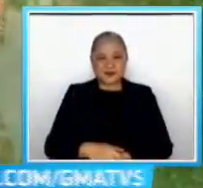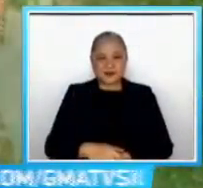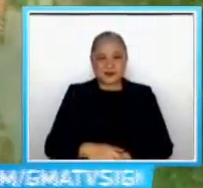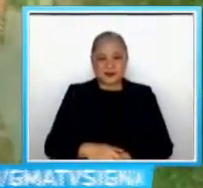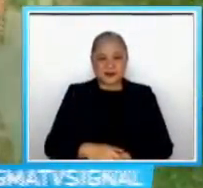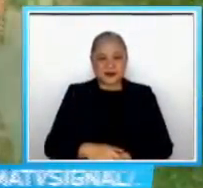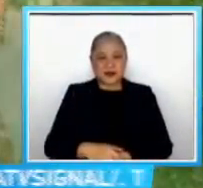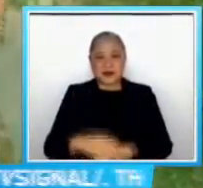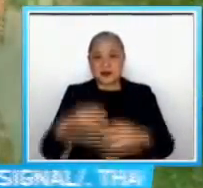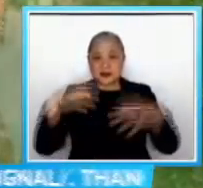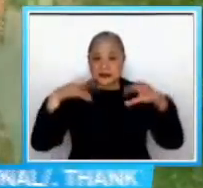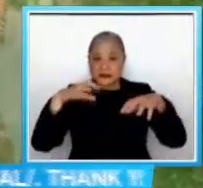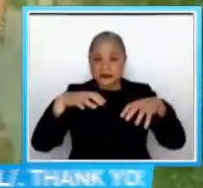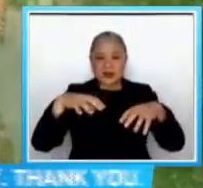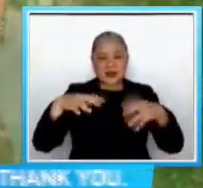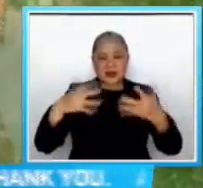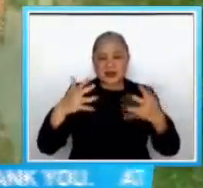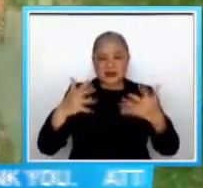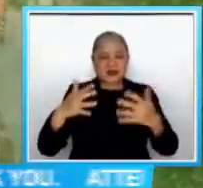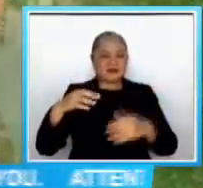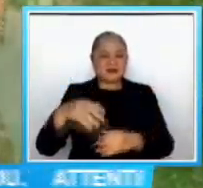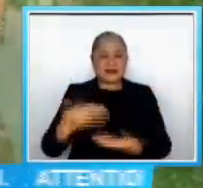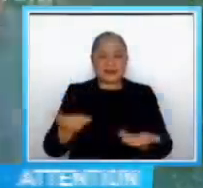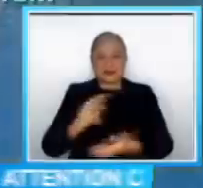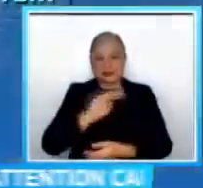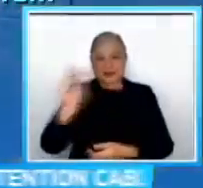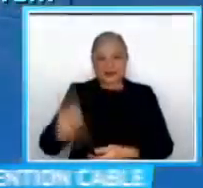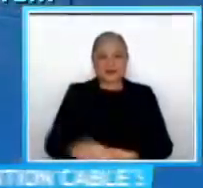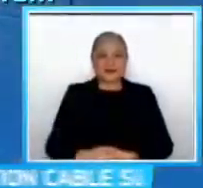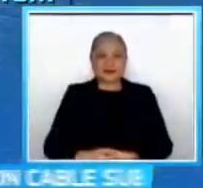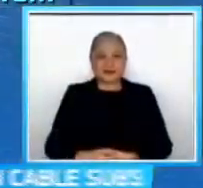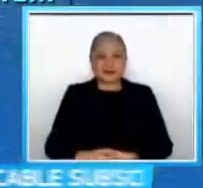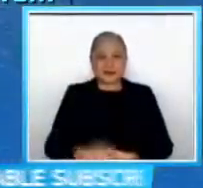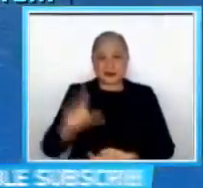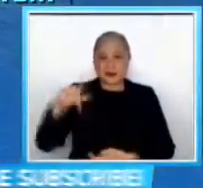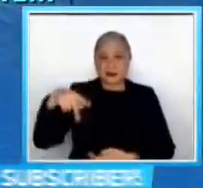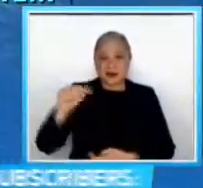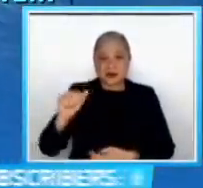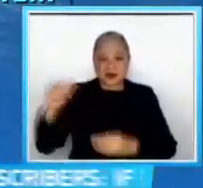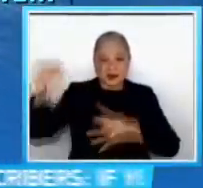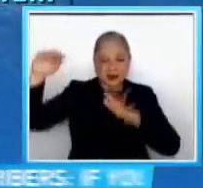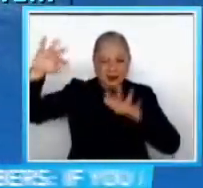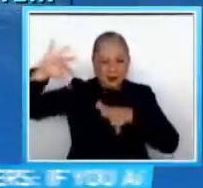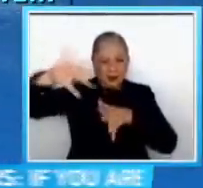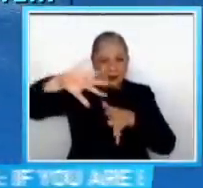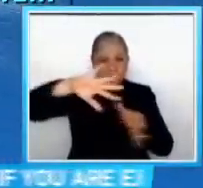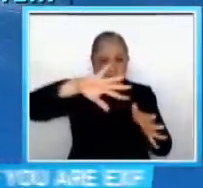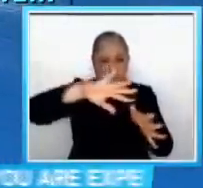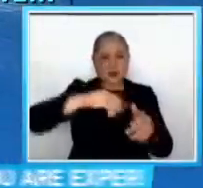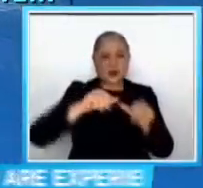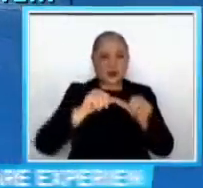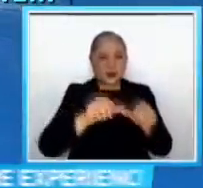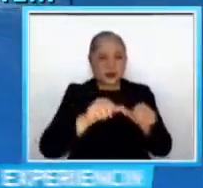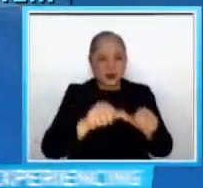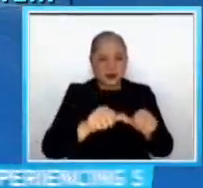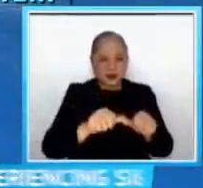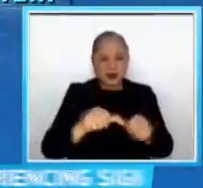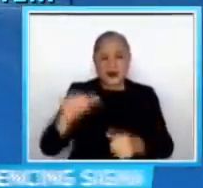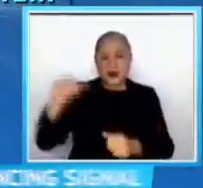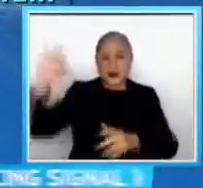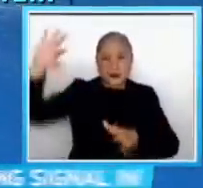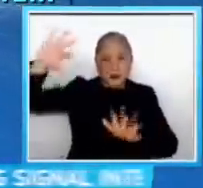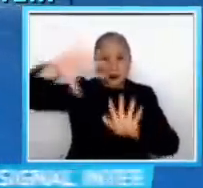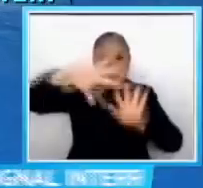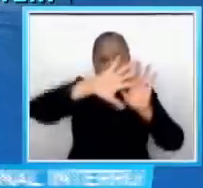dito po sa Metro Manila Bukod sa LPA at tail end ng frontal system, patuloy na umiira lang hanging amihan sa Luzon At